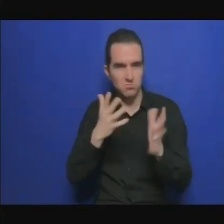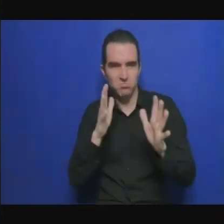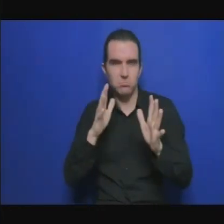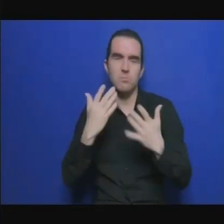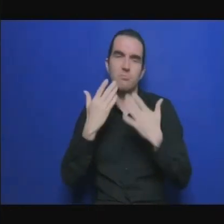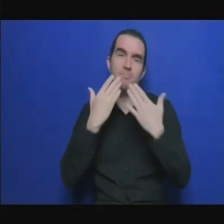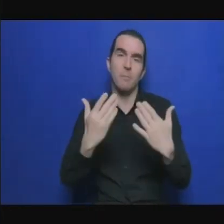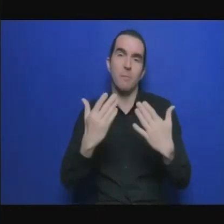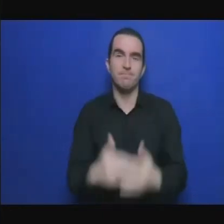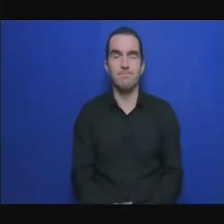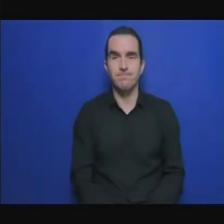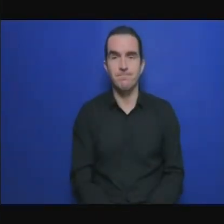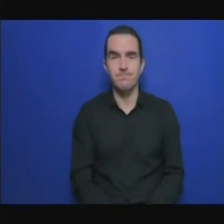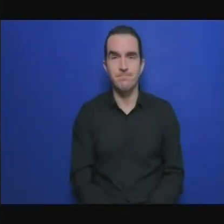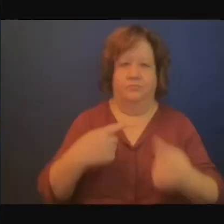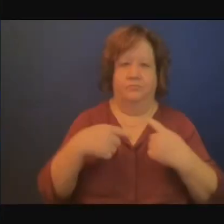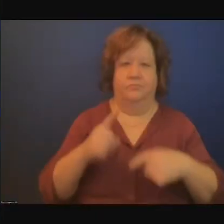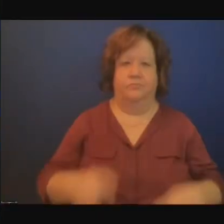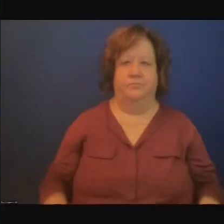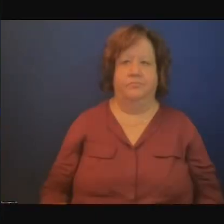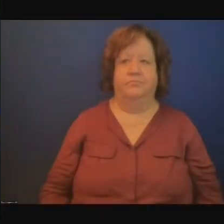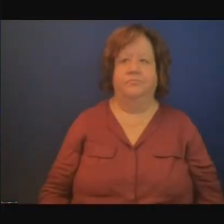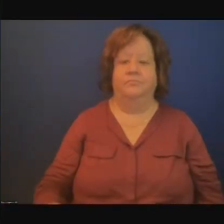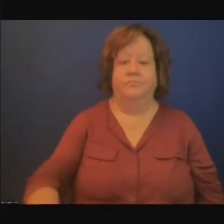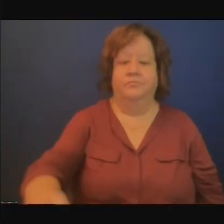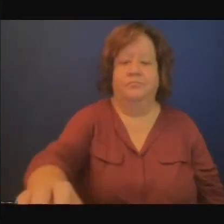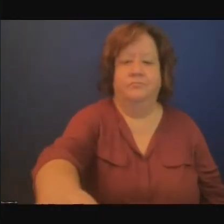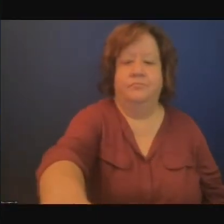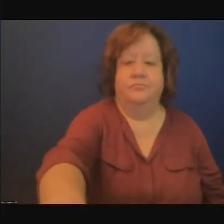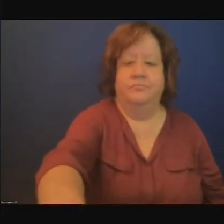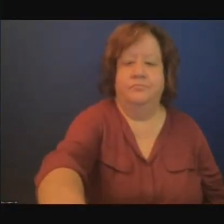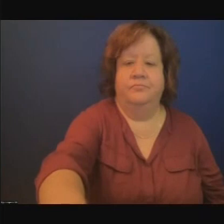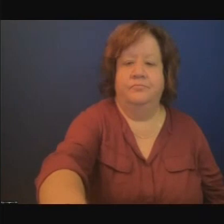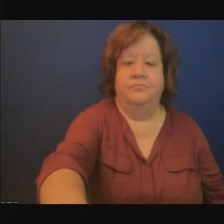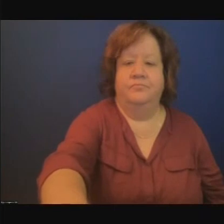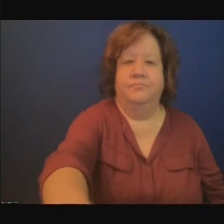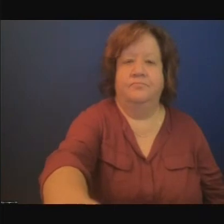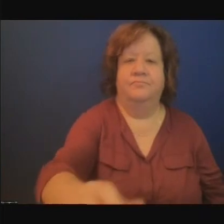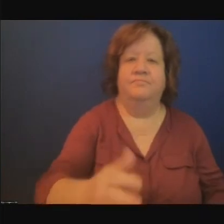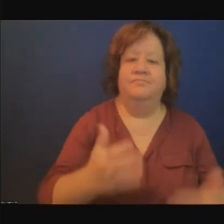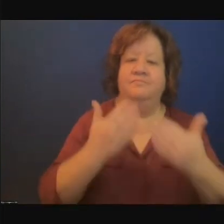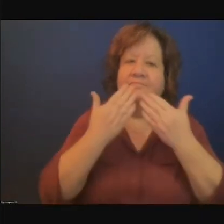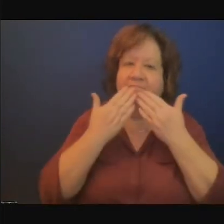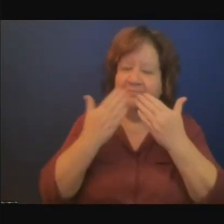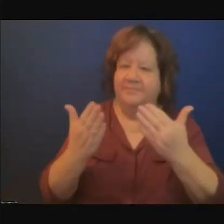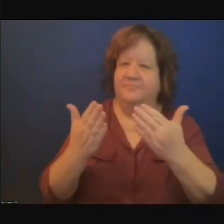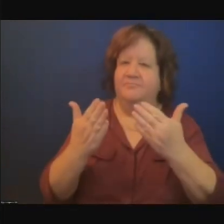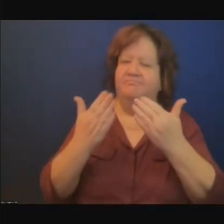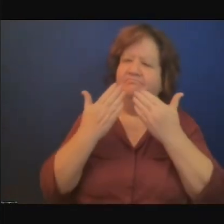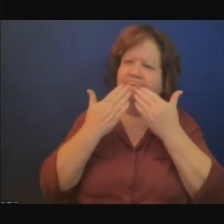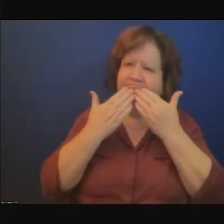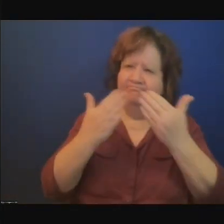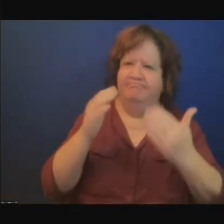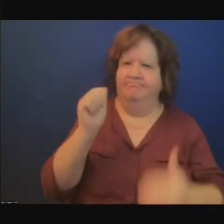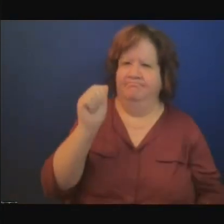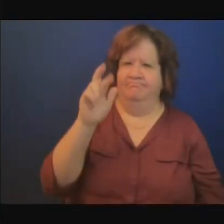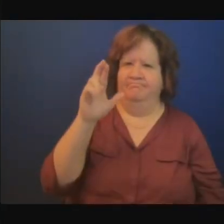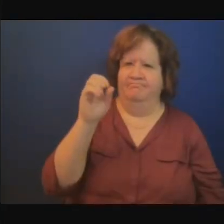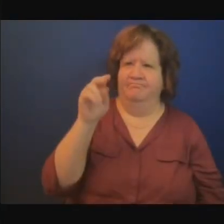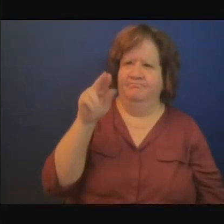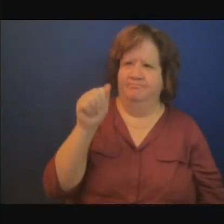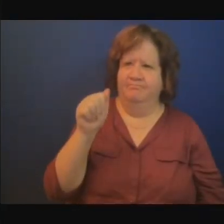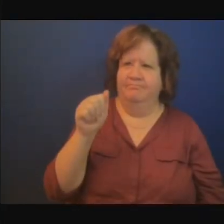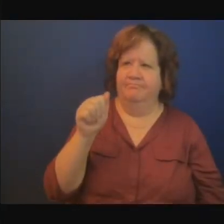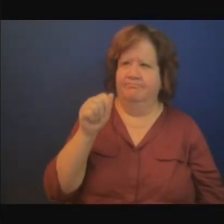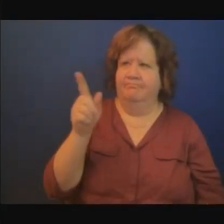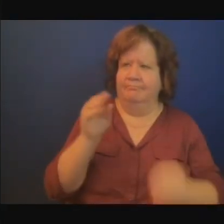je vous remercie beaucoup Arona de votre